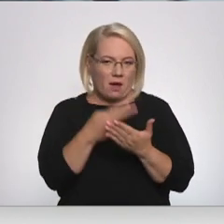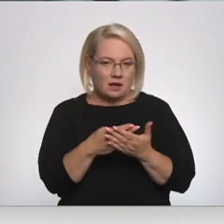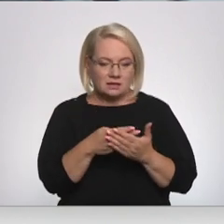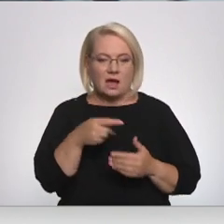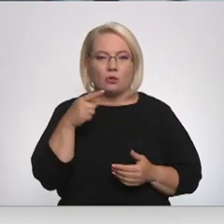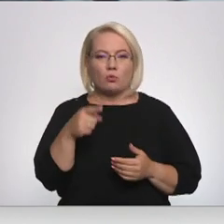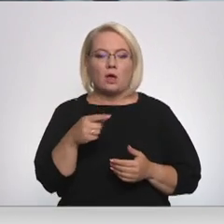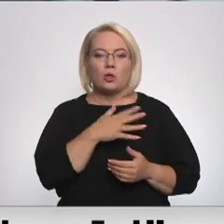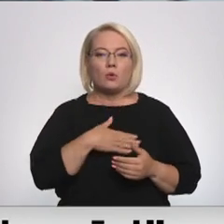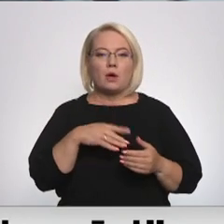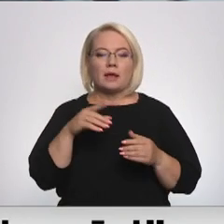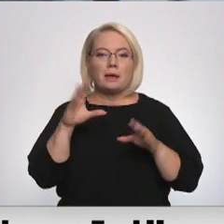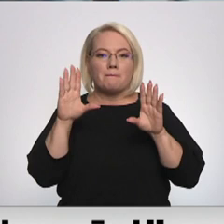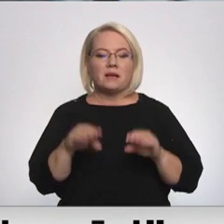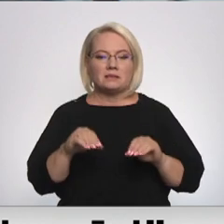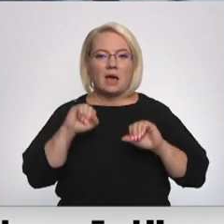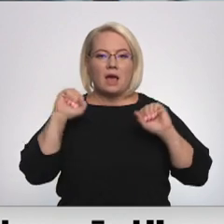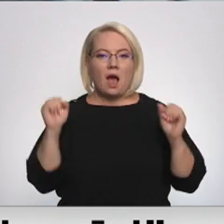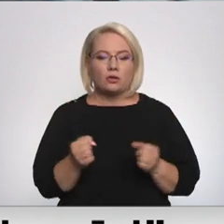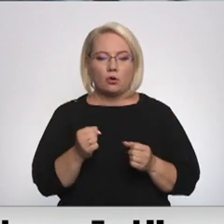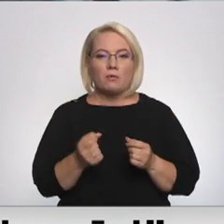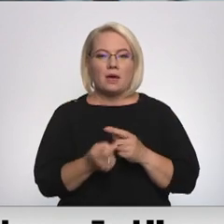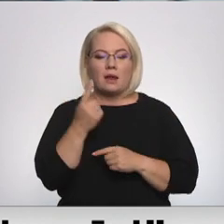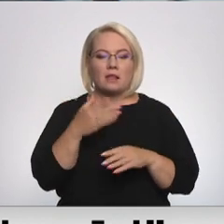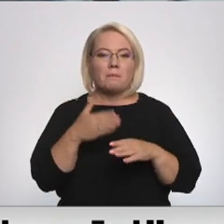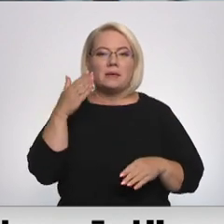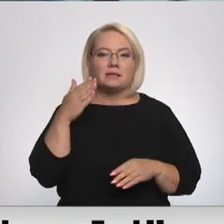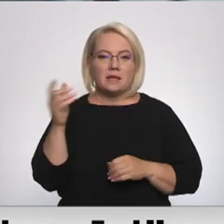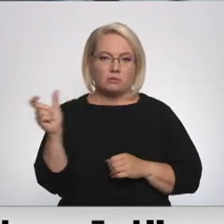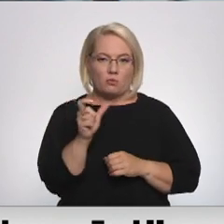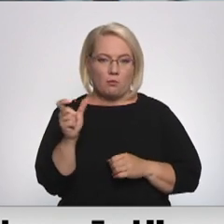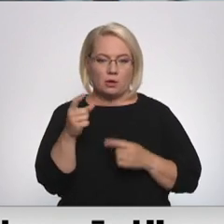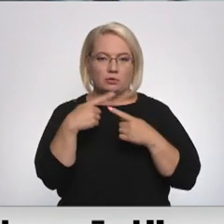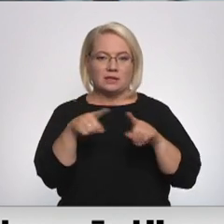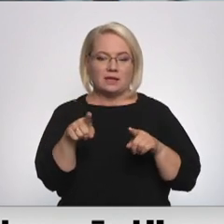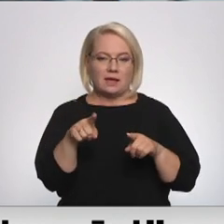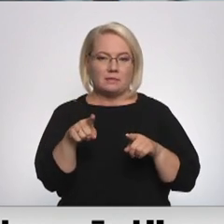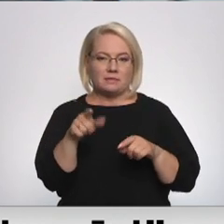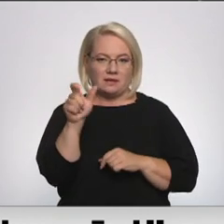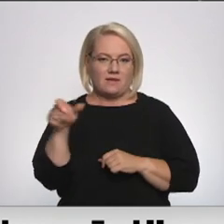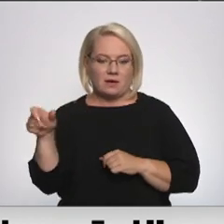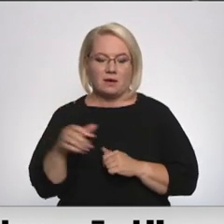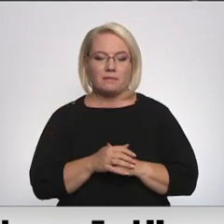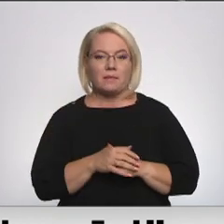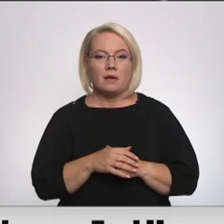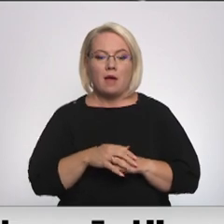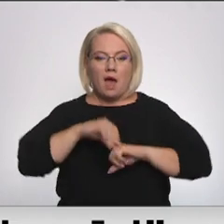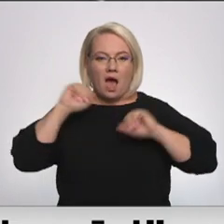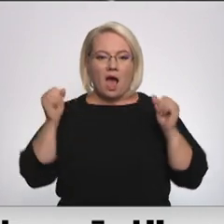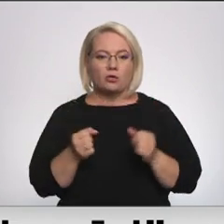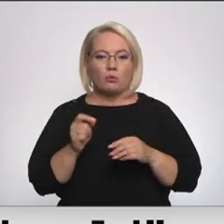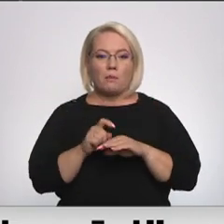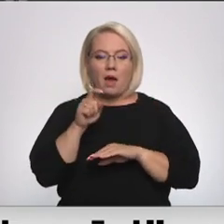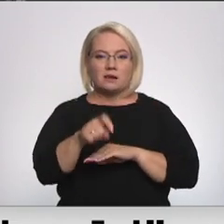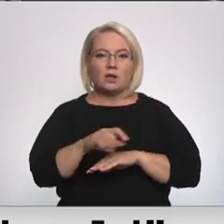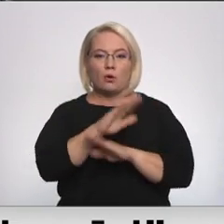mazāki ātrumi, raisa ļoti bīstams moment uz citiem ceļu satiksmas dalībniekiem. Ātrumu pārsniegšana